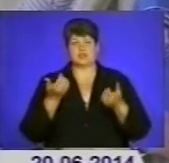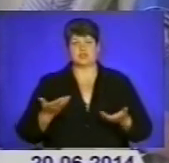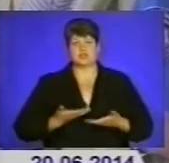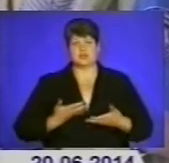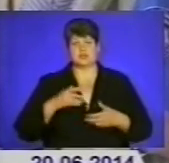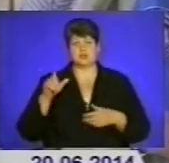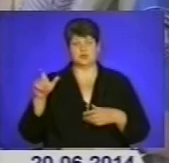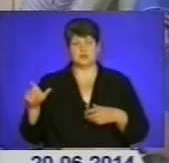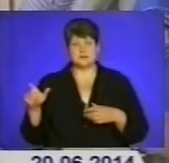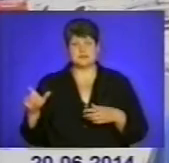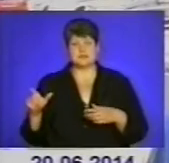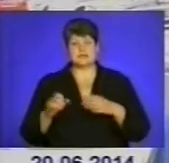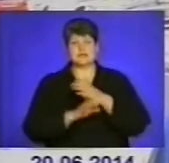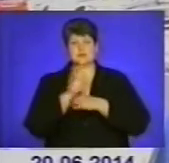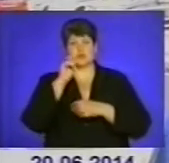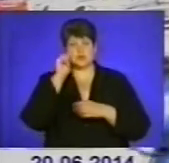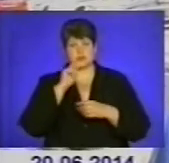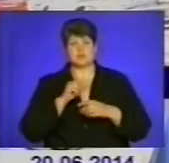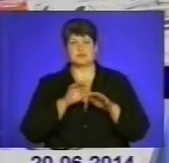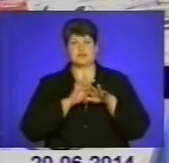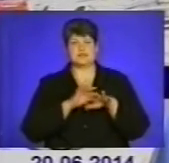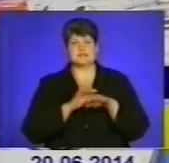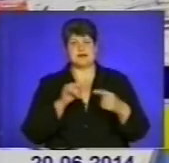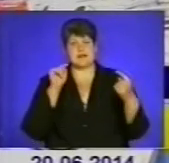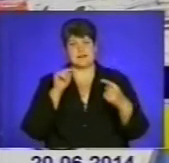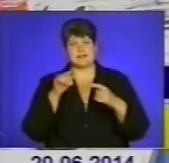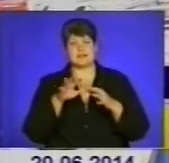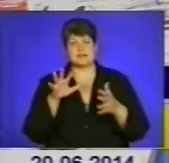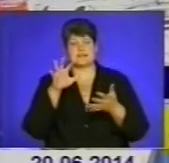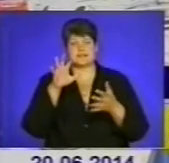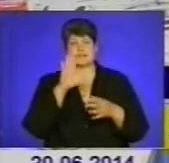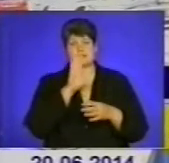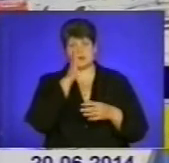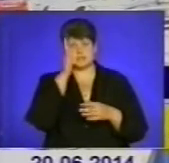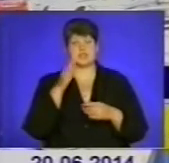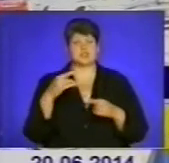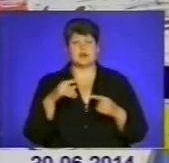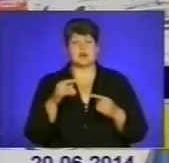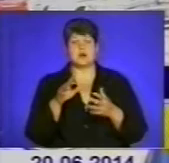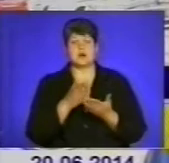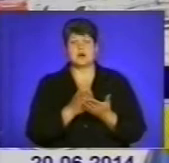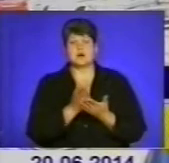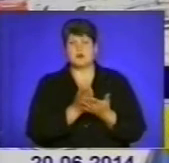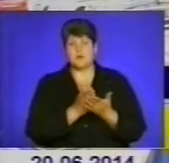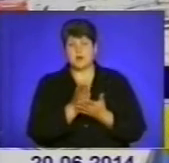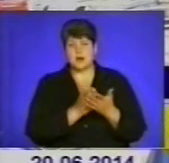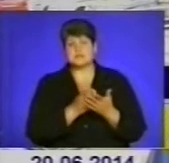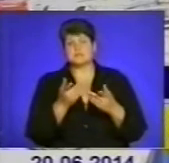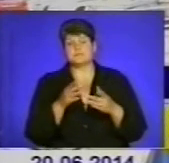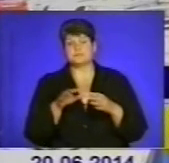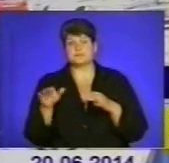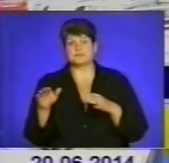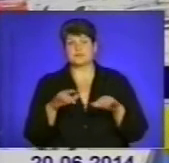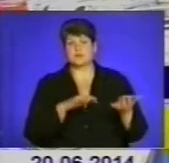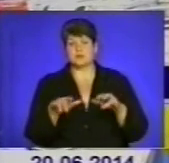сході України проходить антитерористична операція, в ході якої отримують поранені люди. Ні віде такого не секрет, що